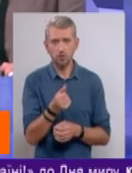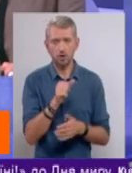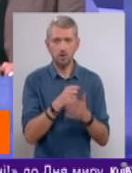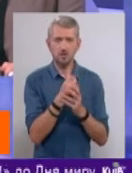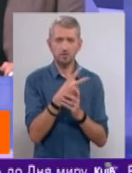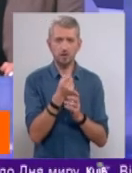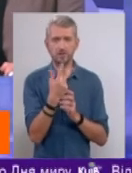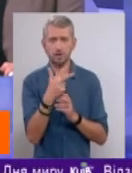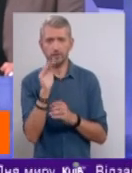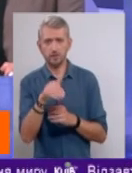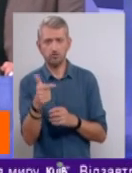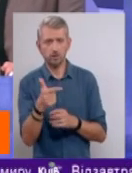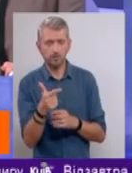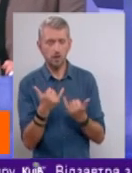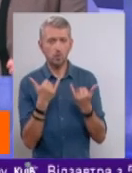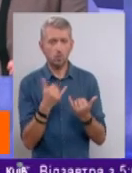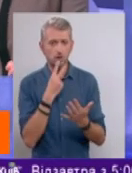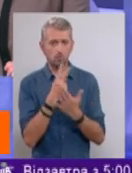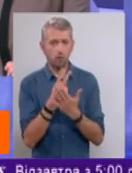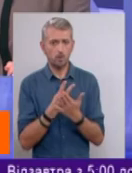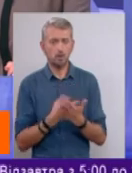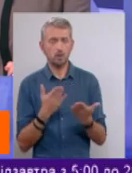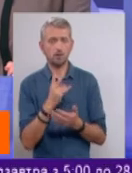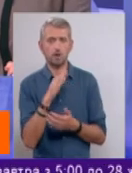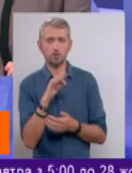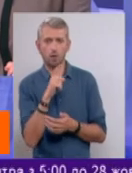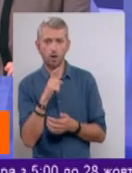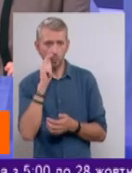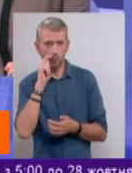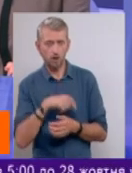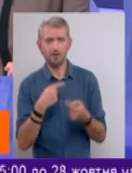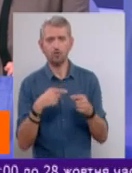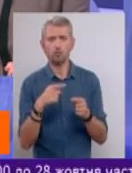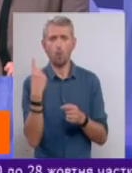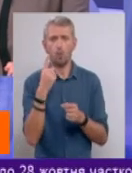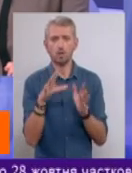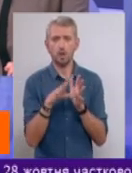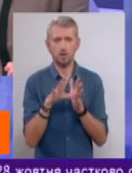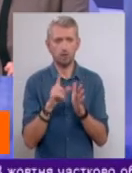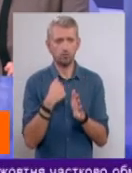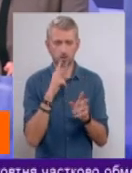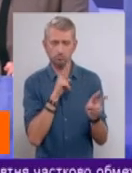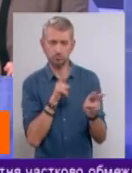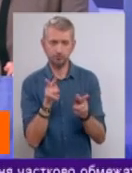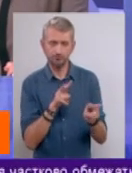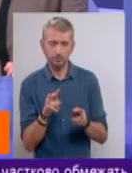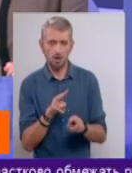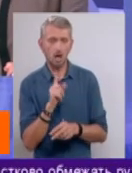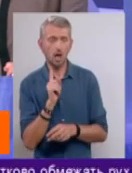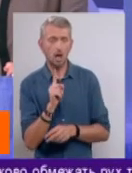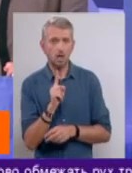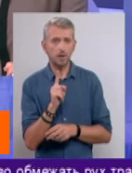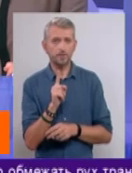12 до 13 тисяч гривень, сьогоднішні показники, як і нафтогазу України, так і інших обленерго, які ми моніторимо на сьогоднішній день. Але,